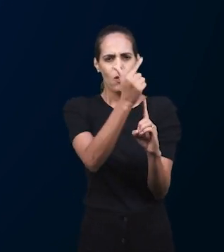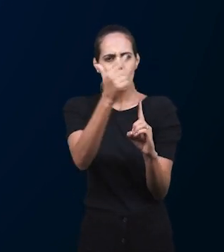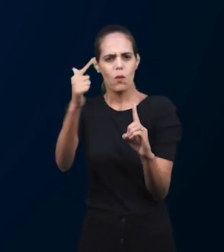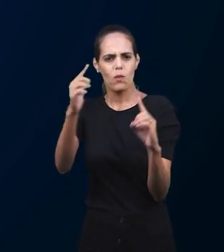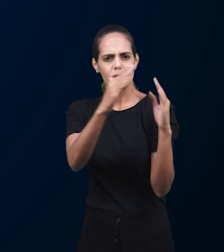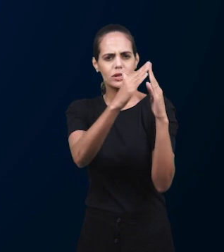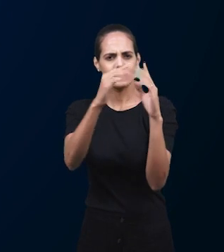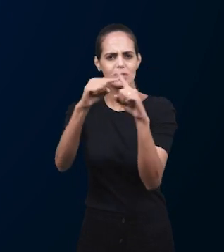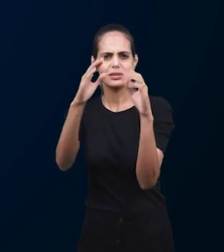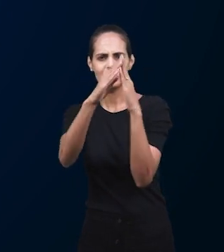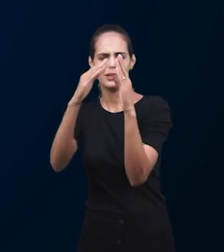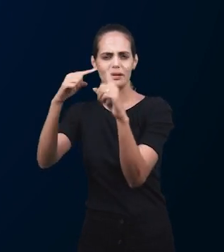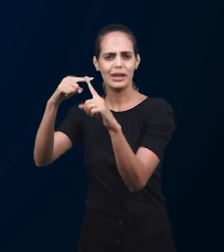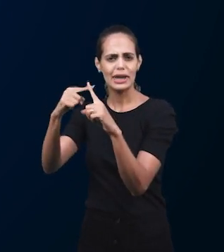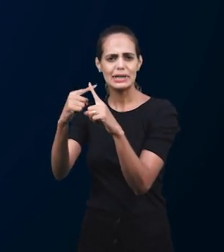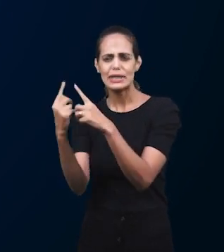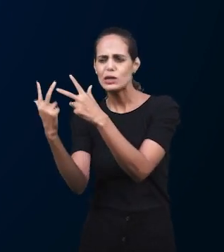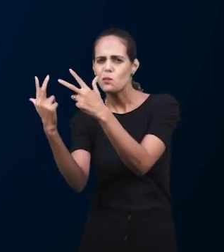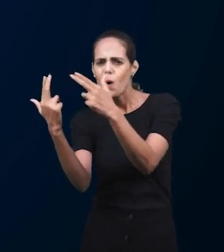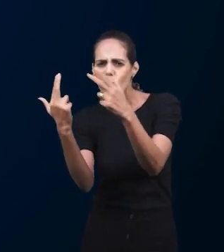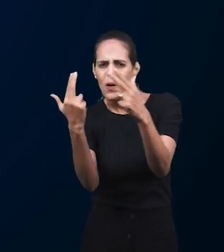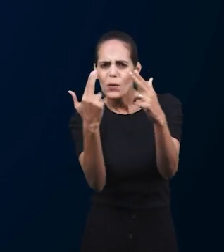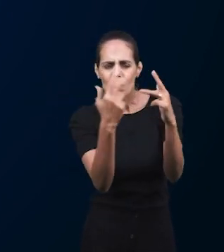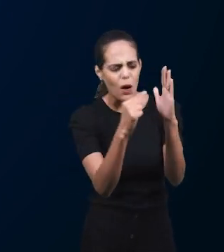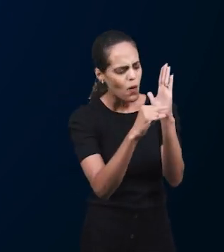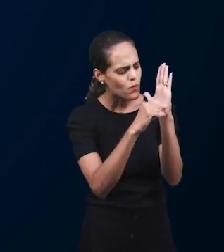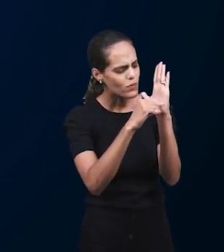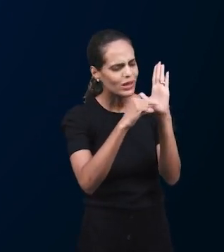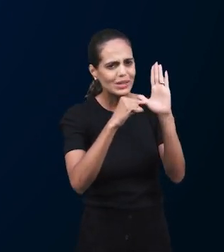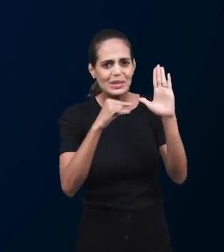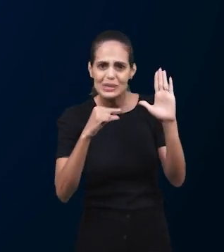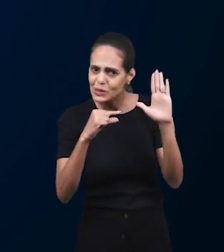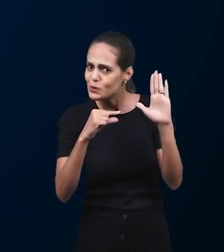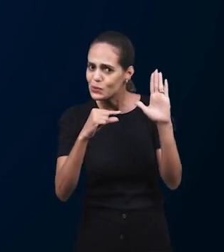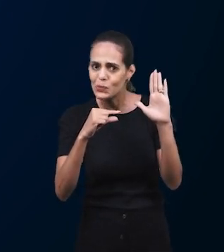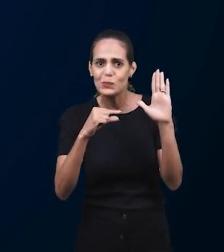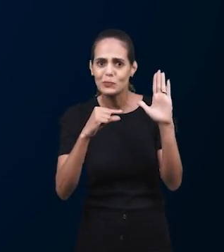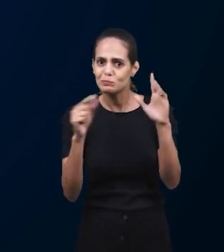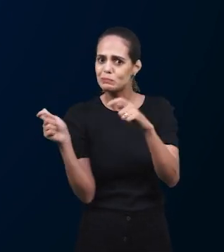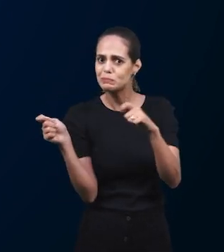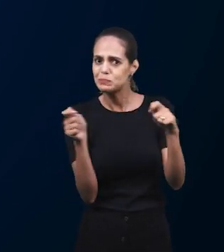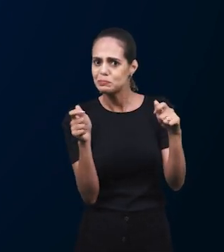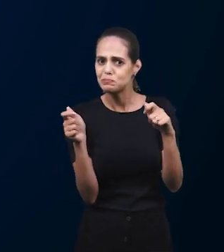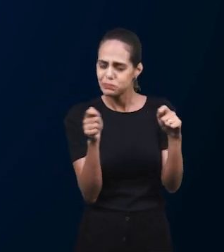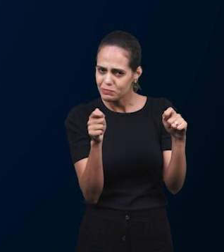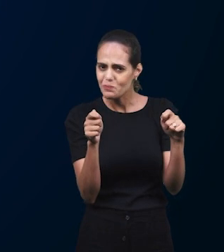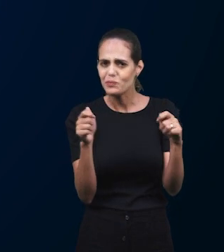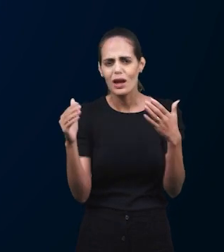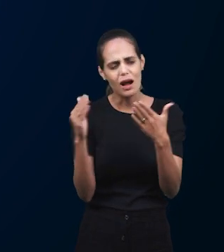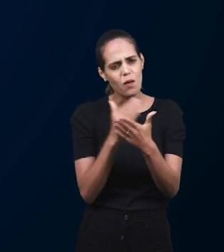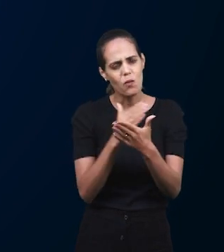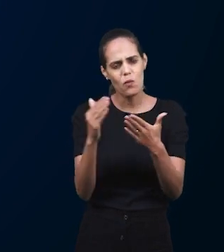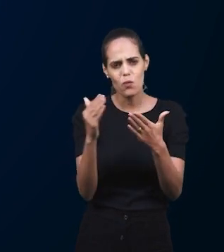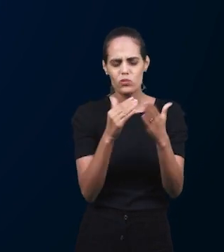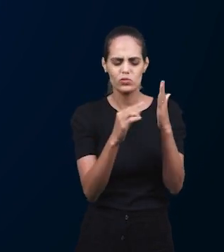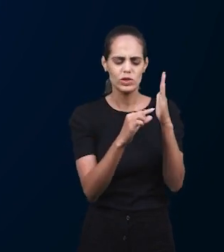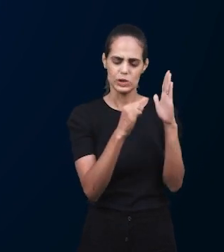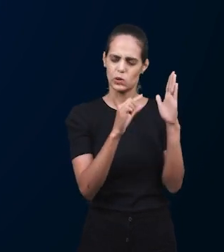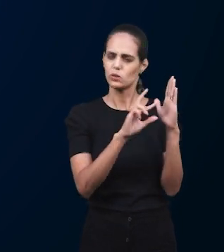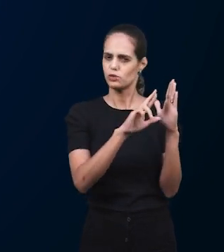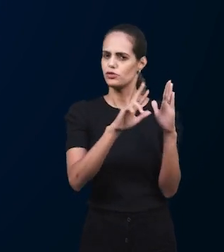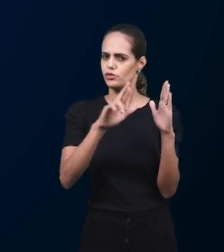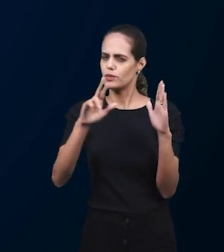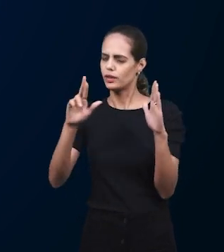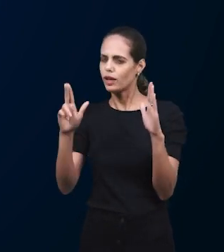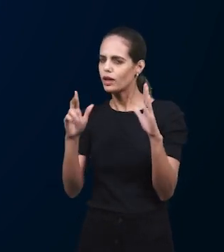зачастую это одни и те же ответы, одни и те же места из Писания, как бы, иногда это другие